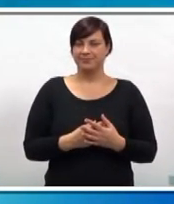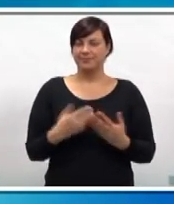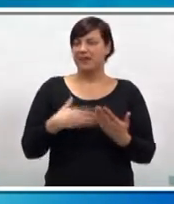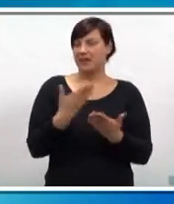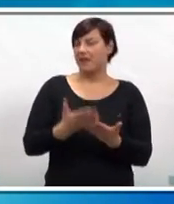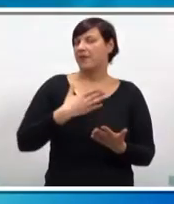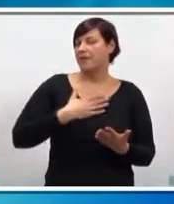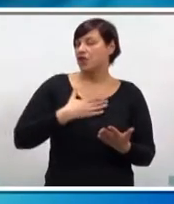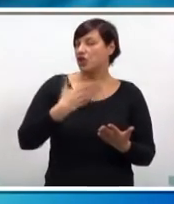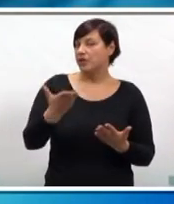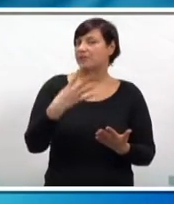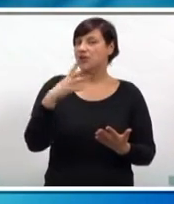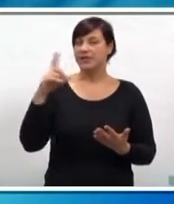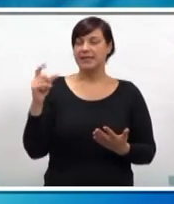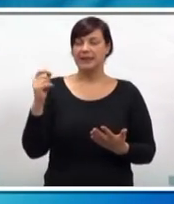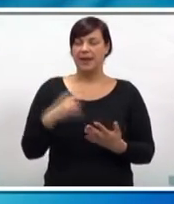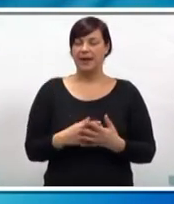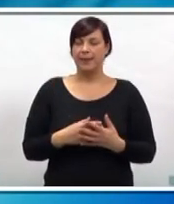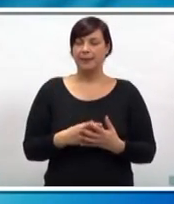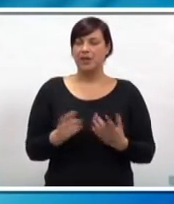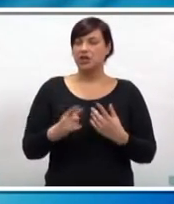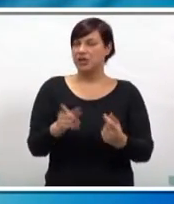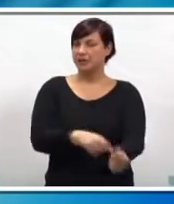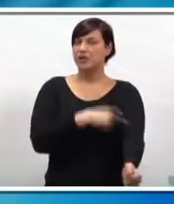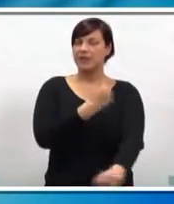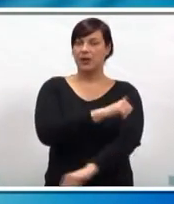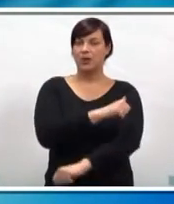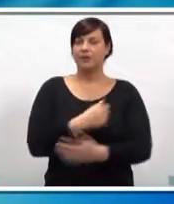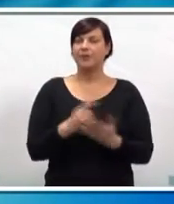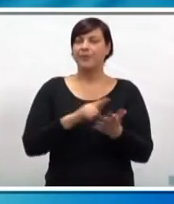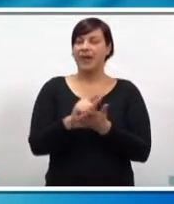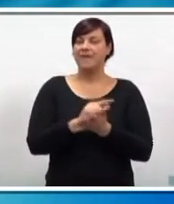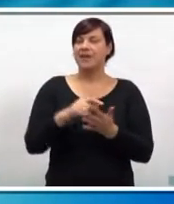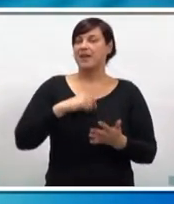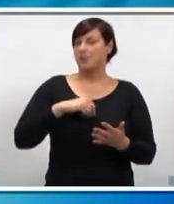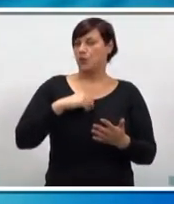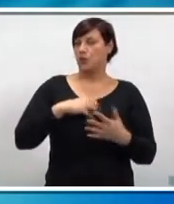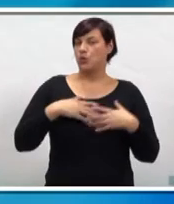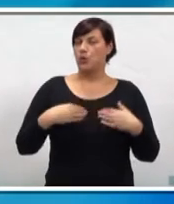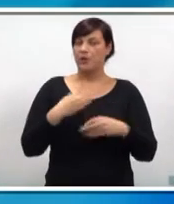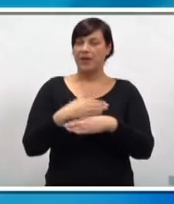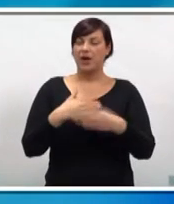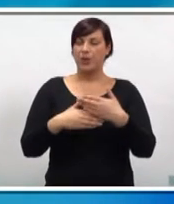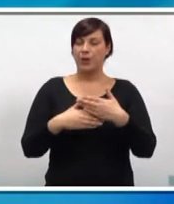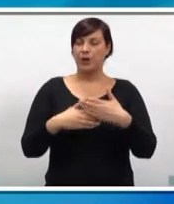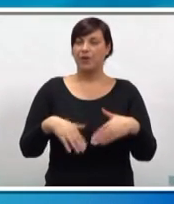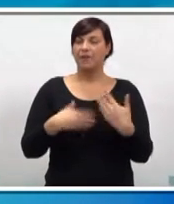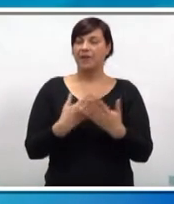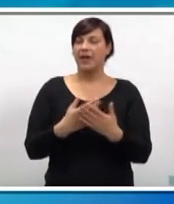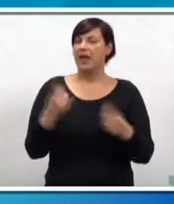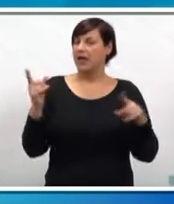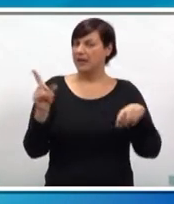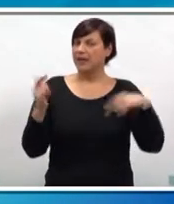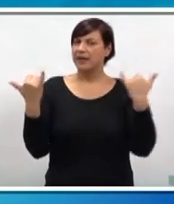Davam nešto o sebe u tih 40 dana što ne dam kroz sjelu godinu. Vrijeme duhovne obnove, koju bi korizma trebala predstavljati,